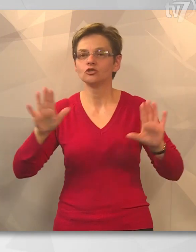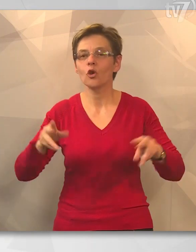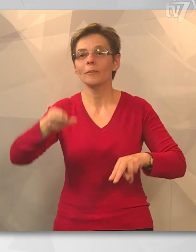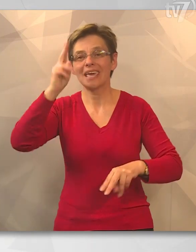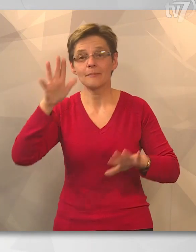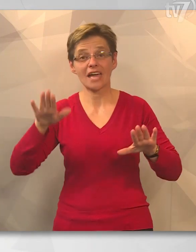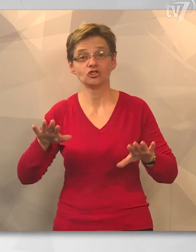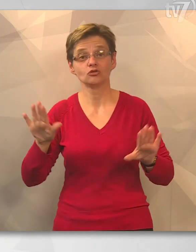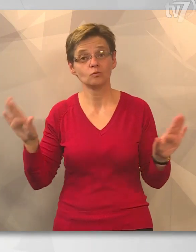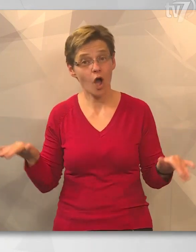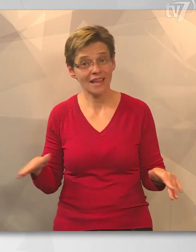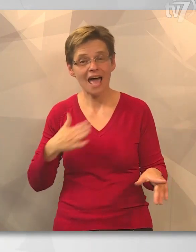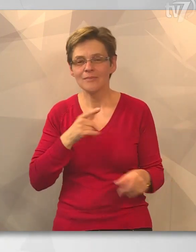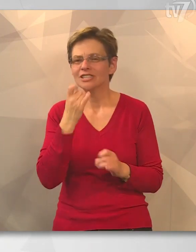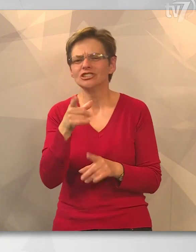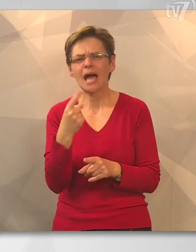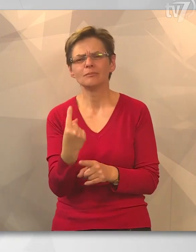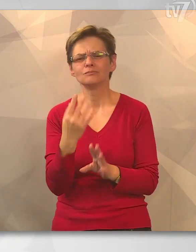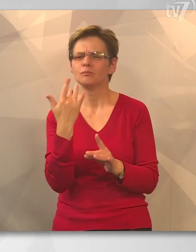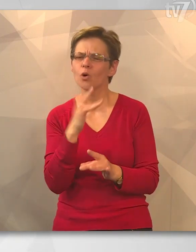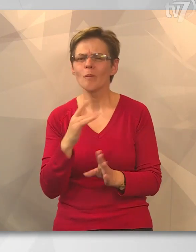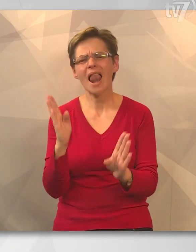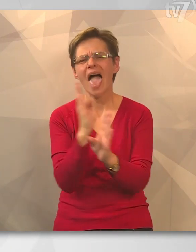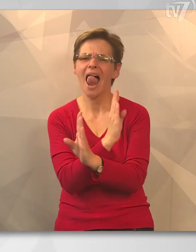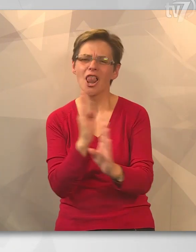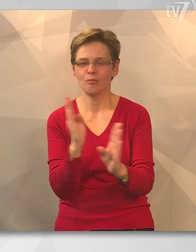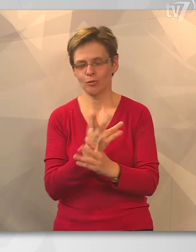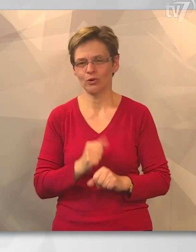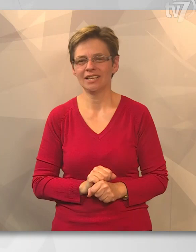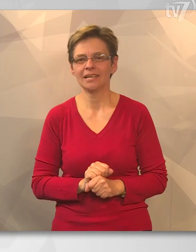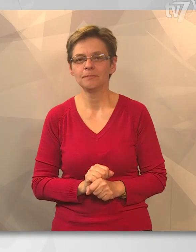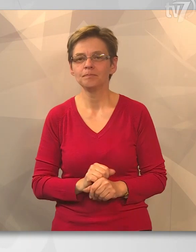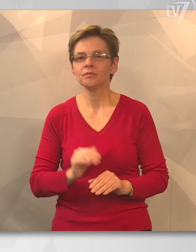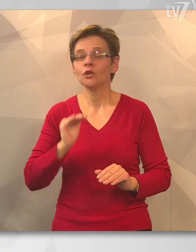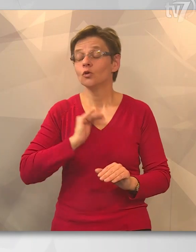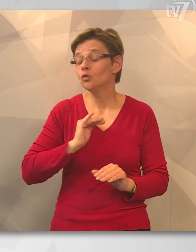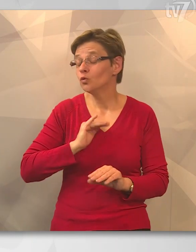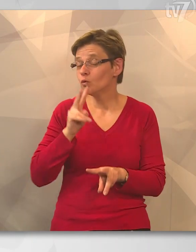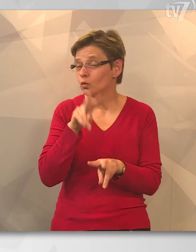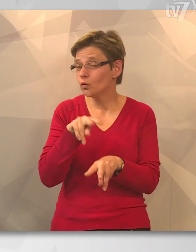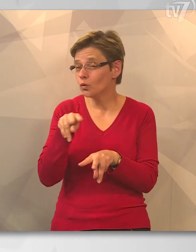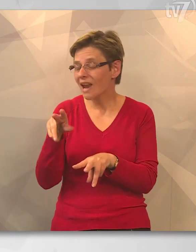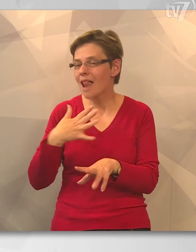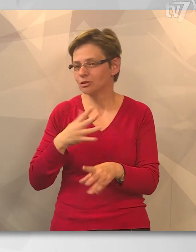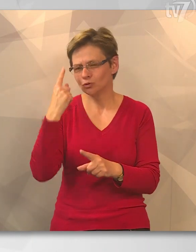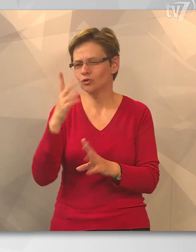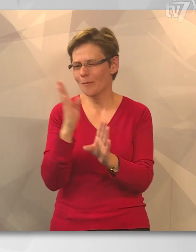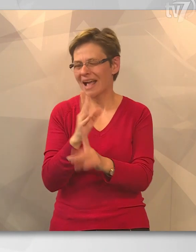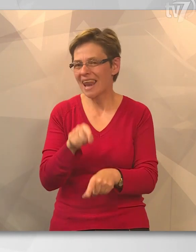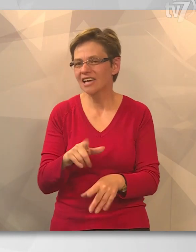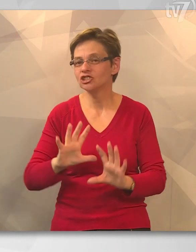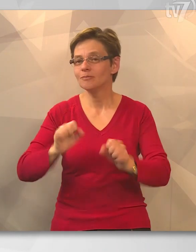röpképes madara, ez a példány inkább elbújni próbált az érdeklődők szeme elől. A türelmesek így is